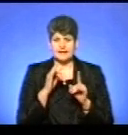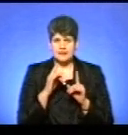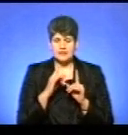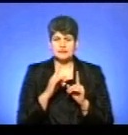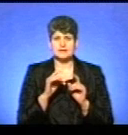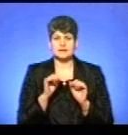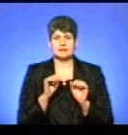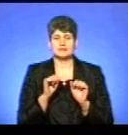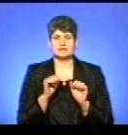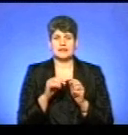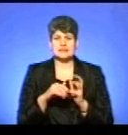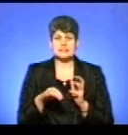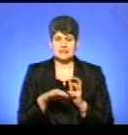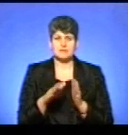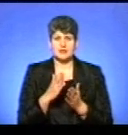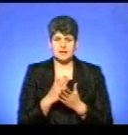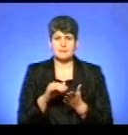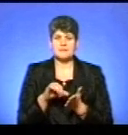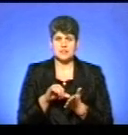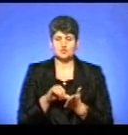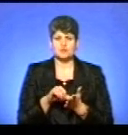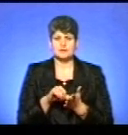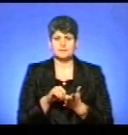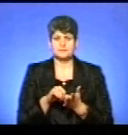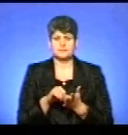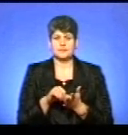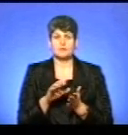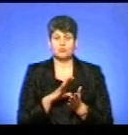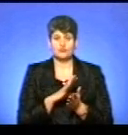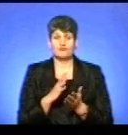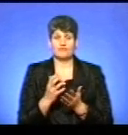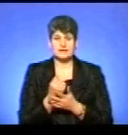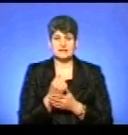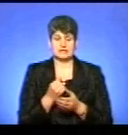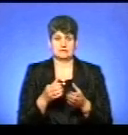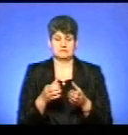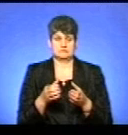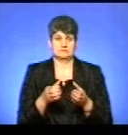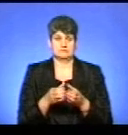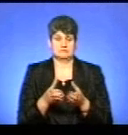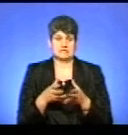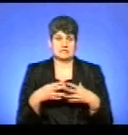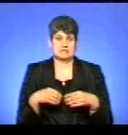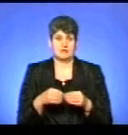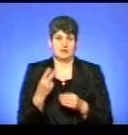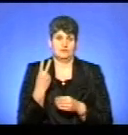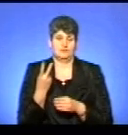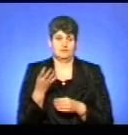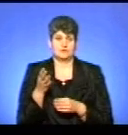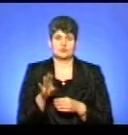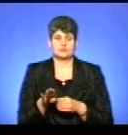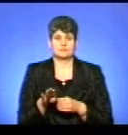придатних землях є присутніми. Був виявлений виводок двох осіб